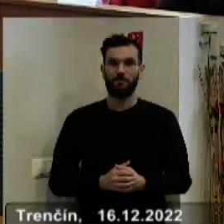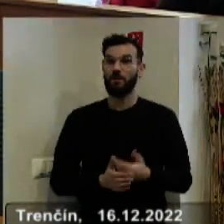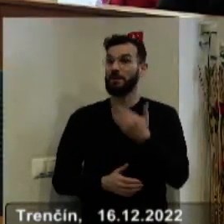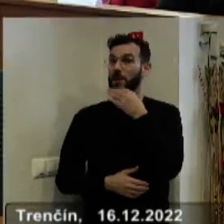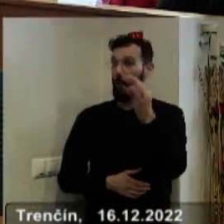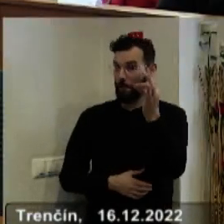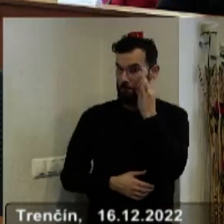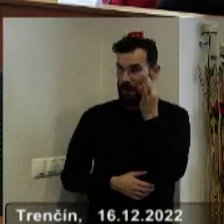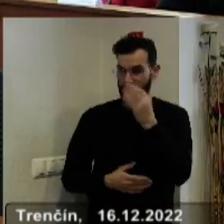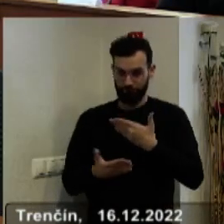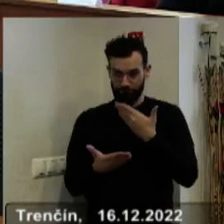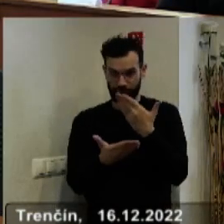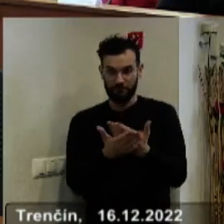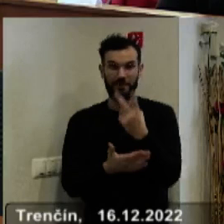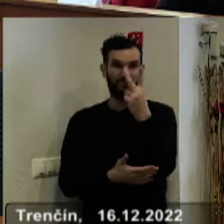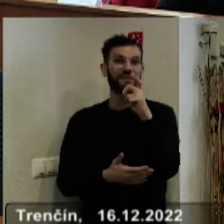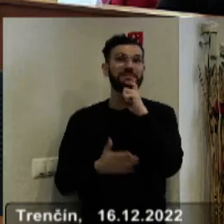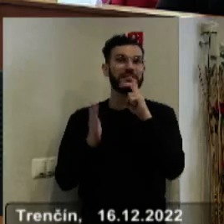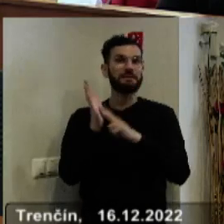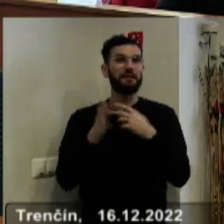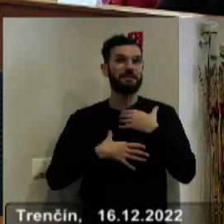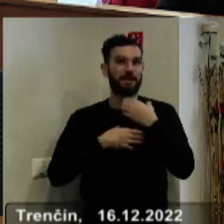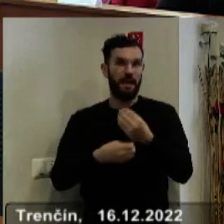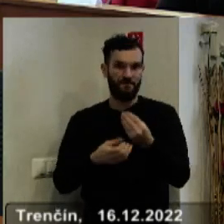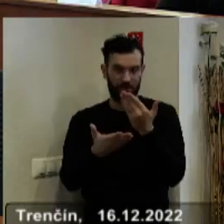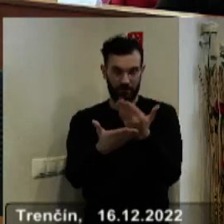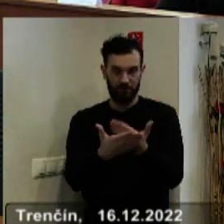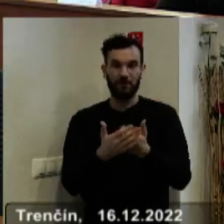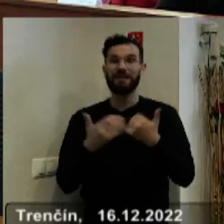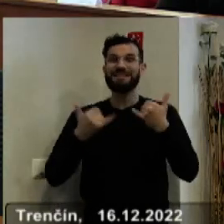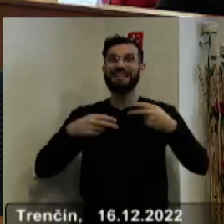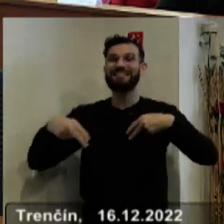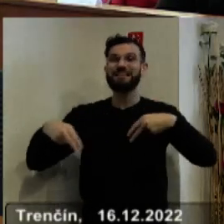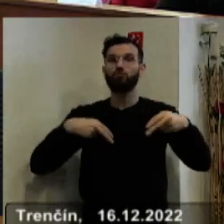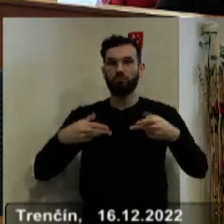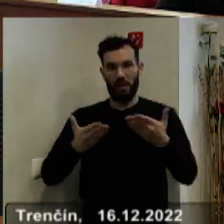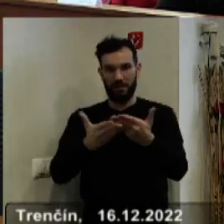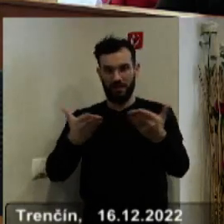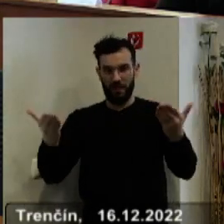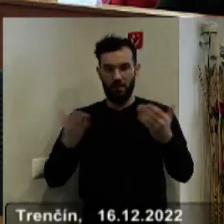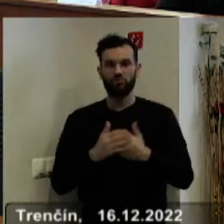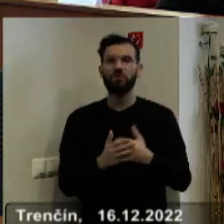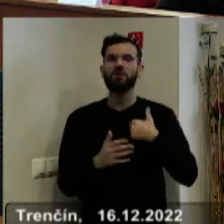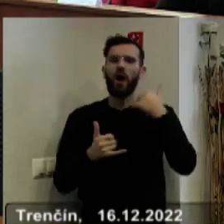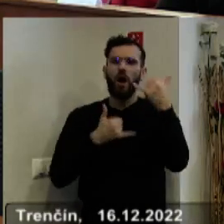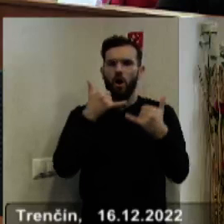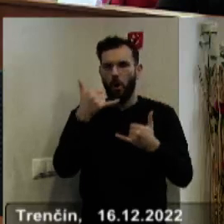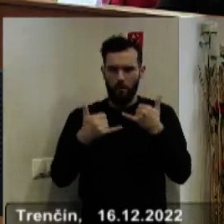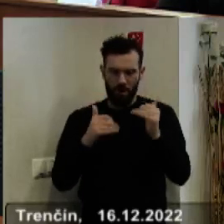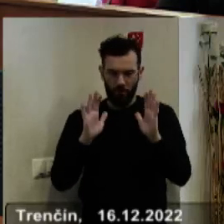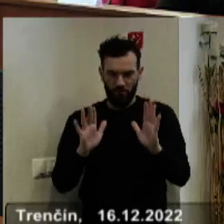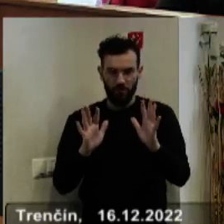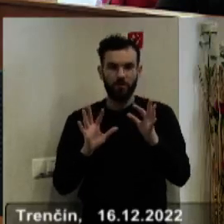Ďakujem pekne za predloženie tohto všeobecné záväzneho nariadenia. Otvorím diskusiu, nech sa páči a ja len zopakujem teda, že